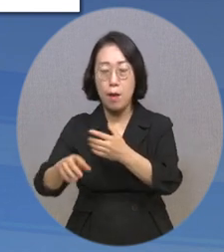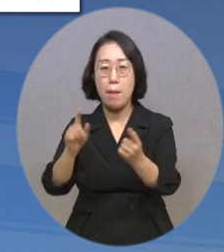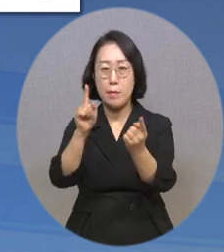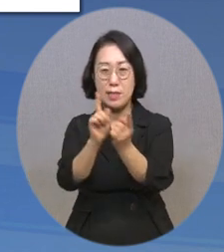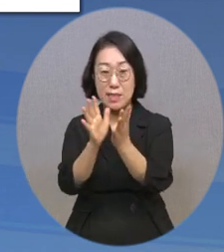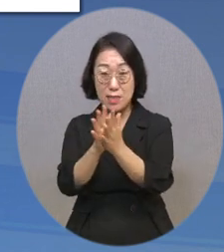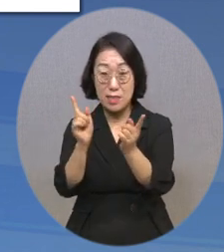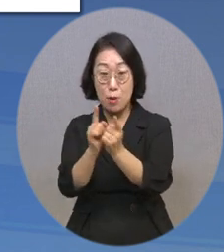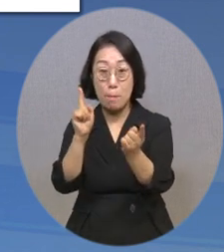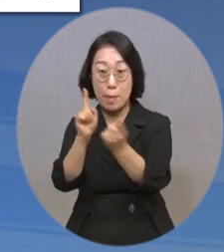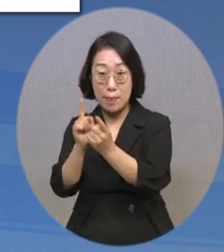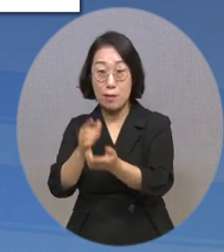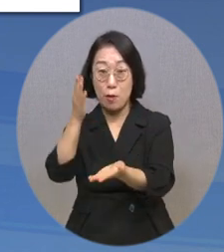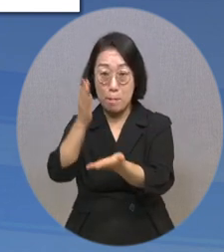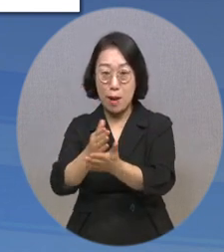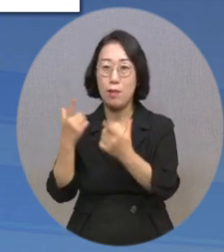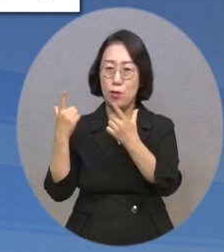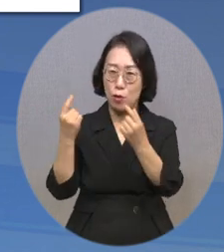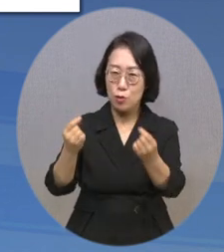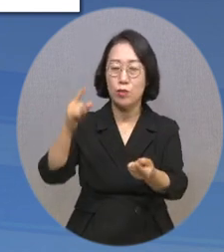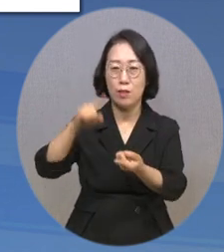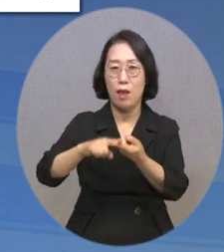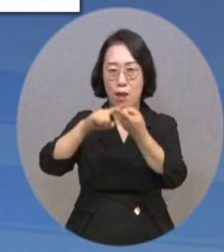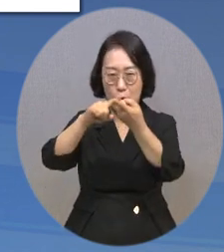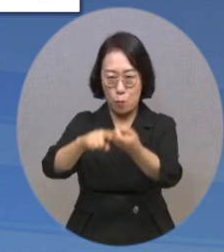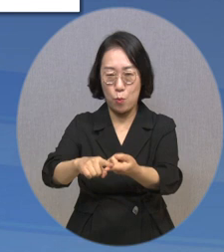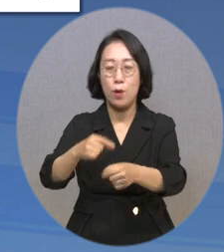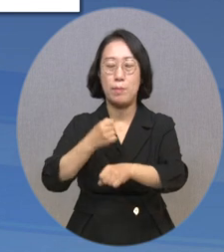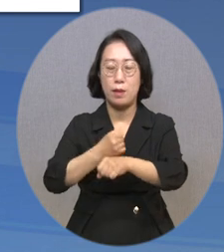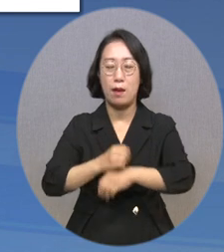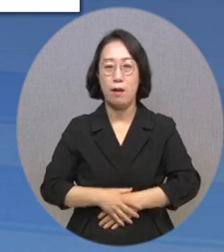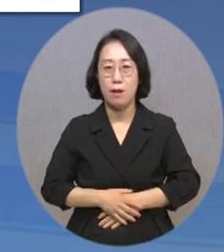현행 감염 취약시설 방역수칙을 유지합니다.